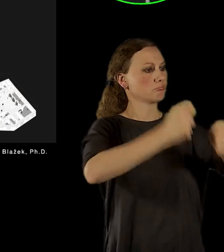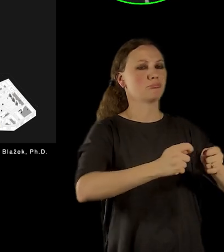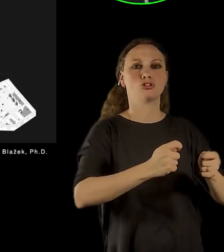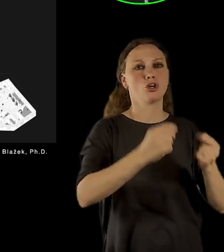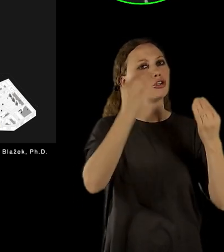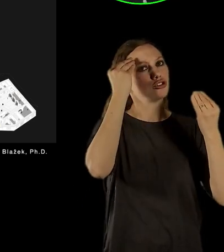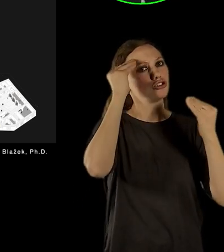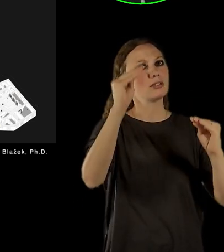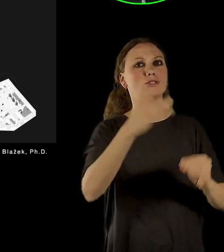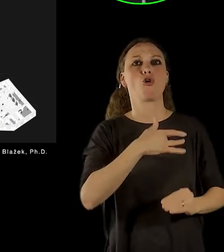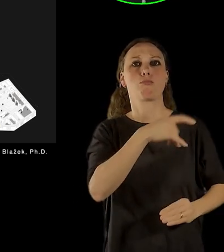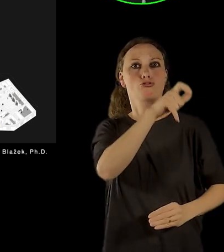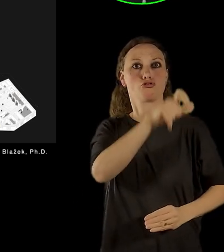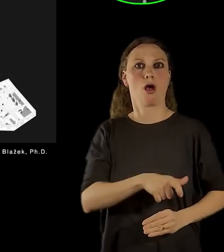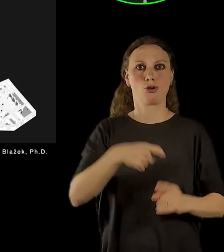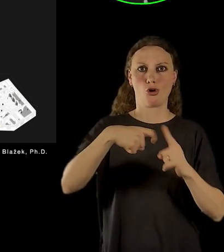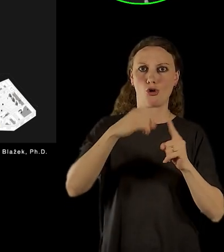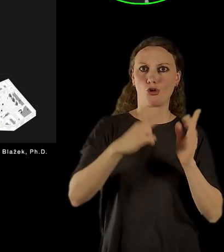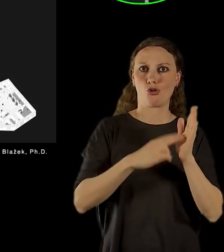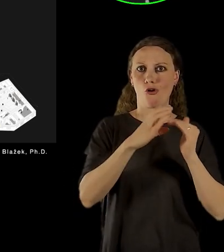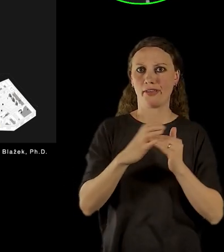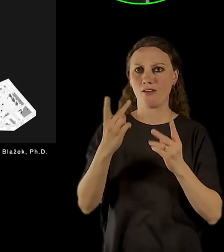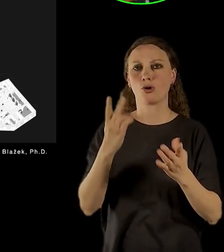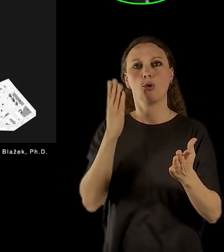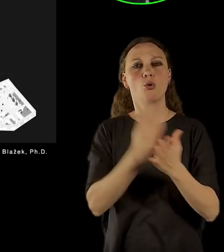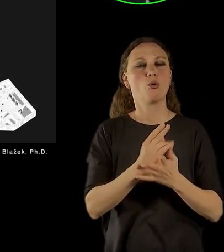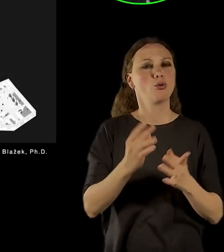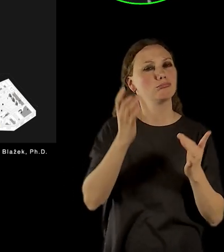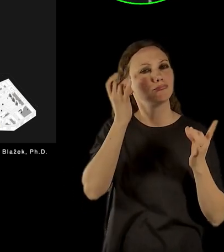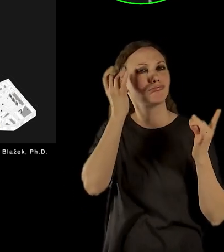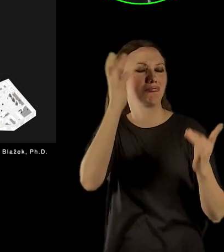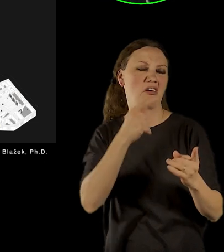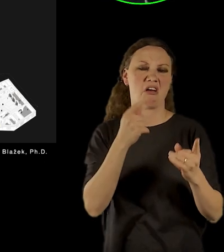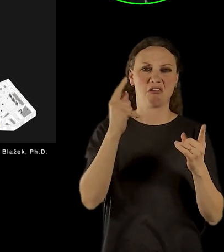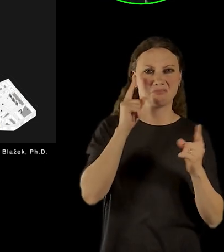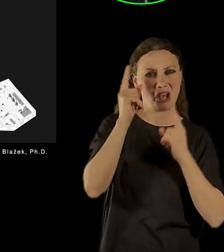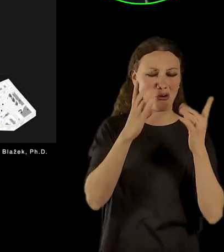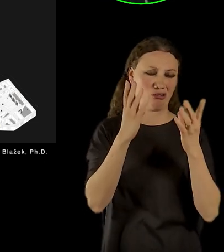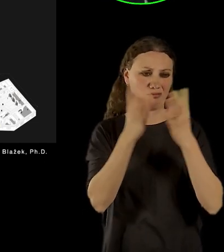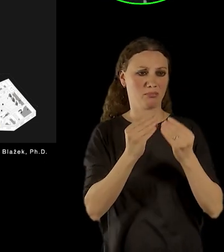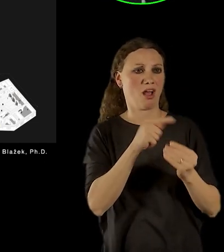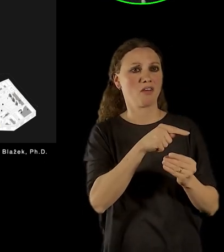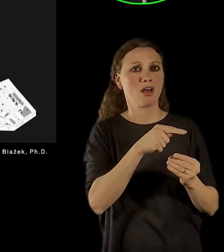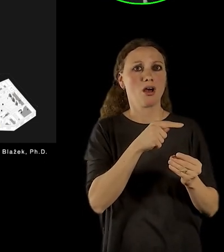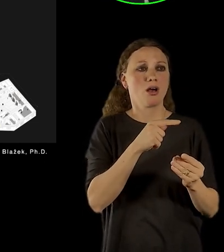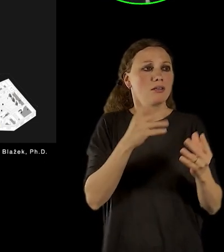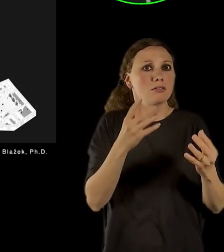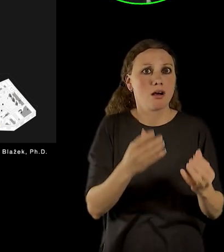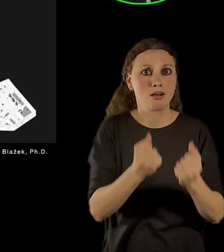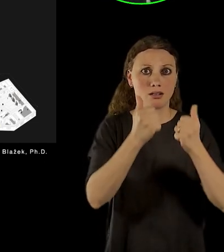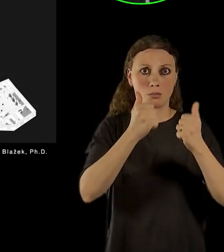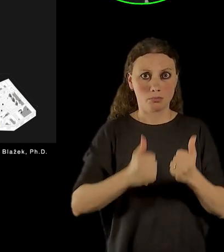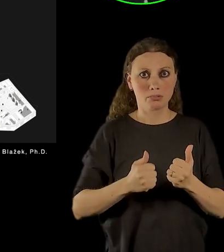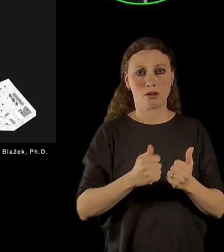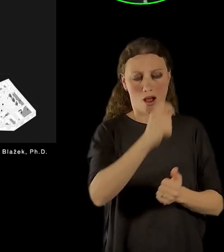záchraně Prahy na poslední chvíli nebo by byla zničena a tak dál. Zároveň v Praze